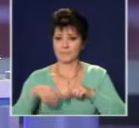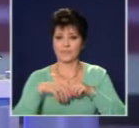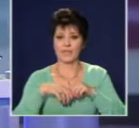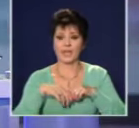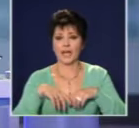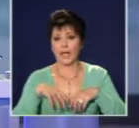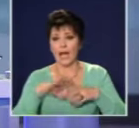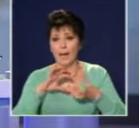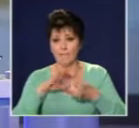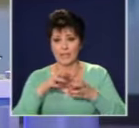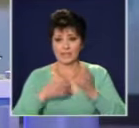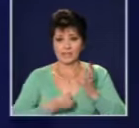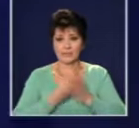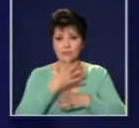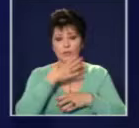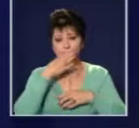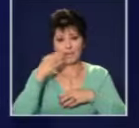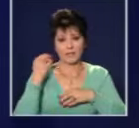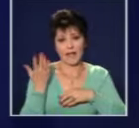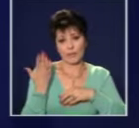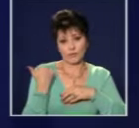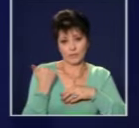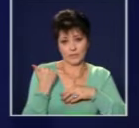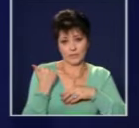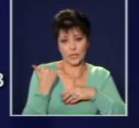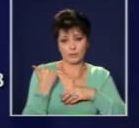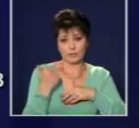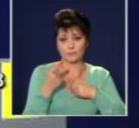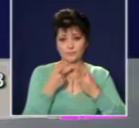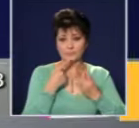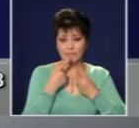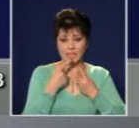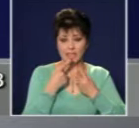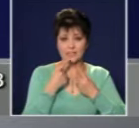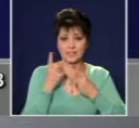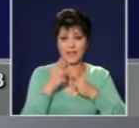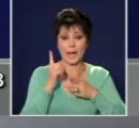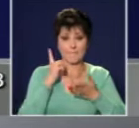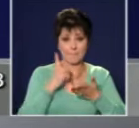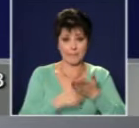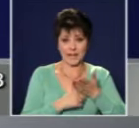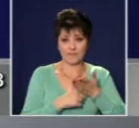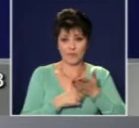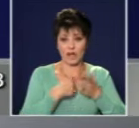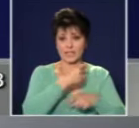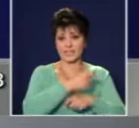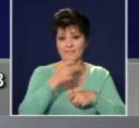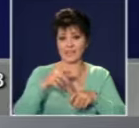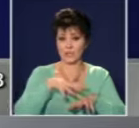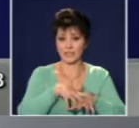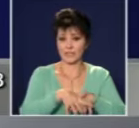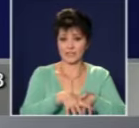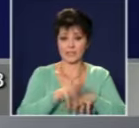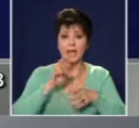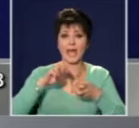Партия Нова България още в самото начало на днешния диспут заяви, че правосуразователната система е основният проблем на България.